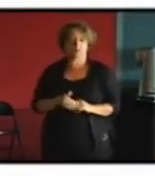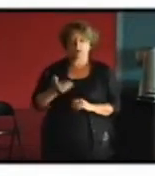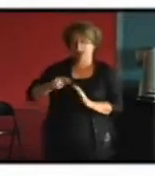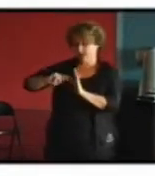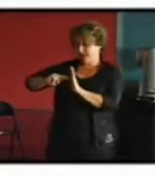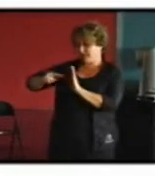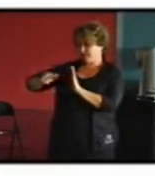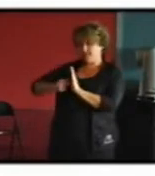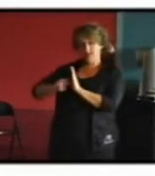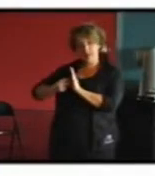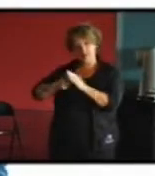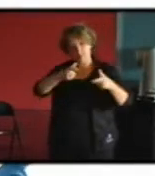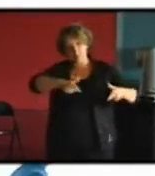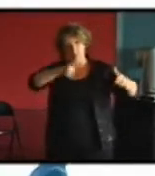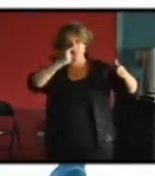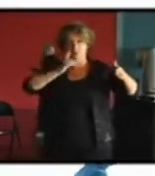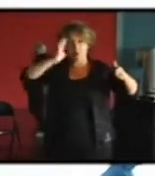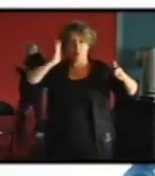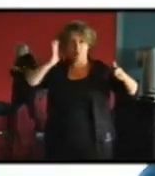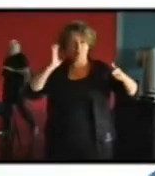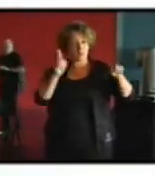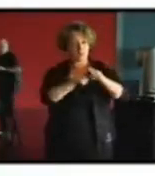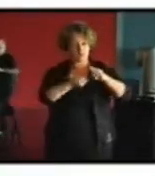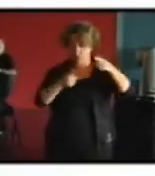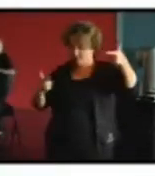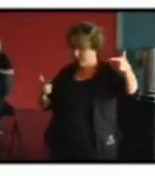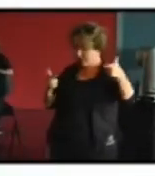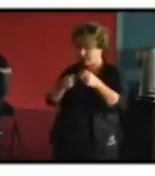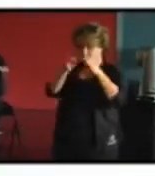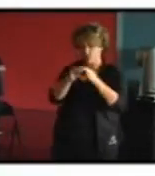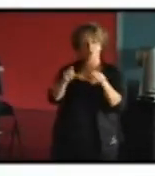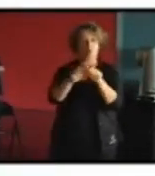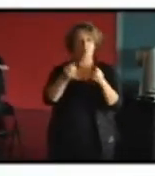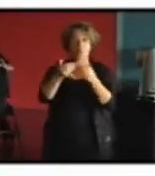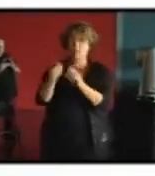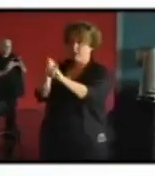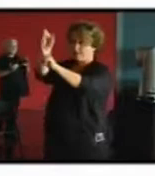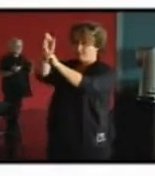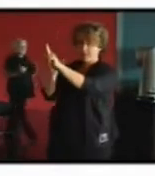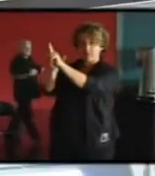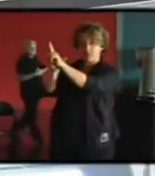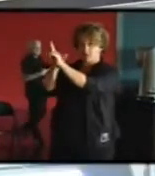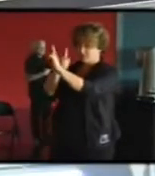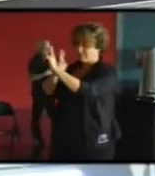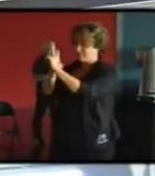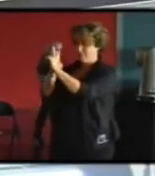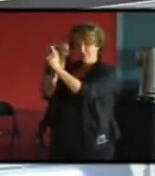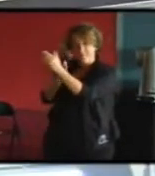sa chimie propre un peu comme un individu et qu'effectivement les formations